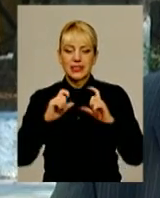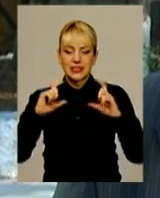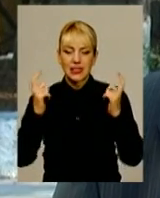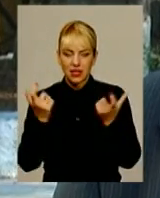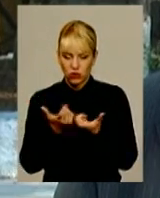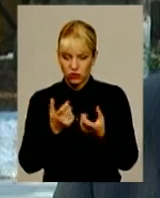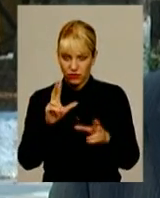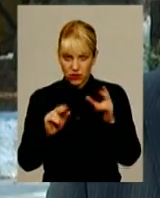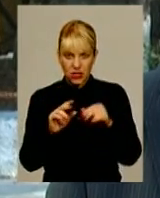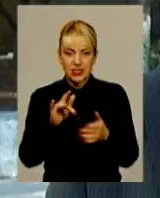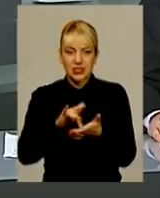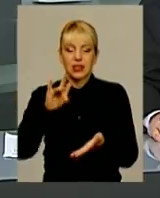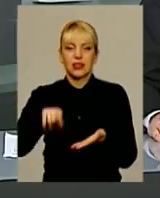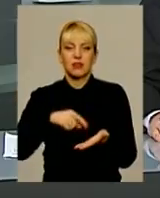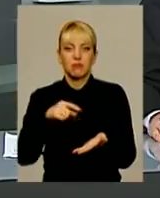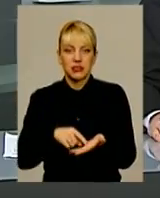би, центр міста.